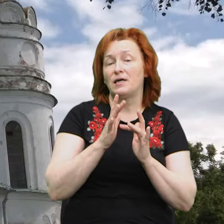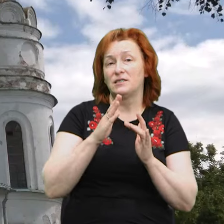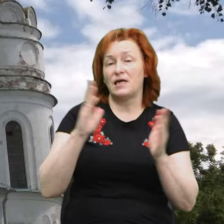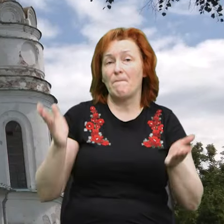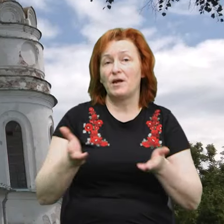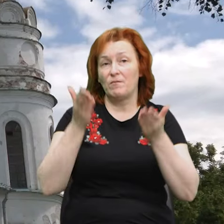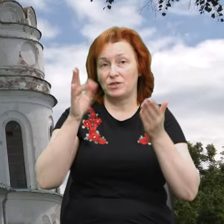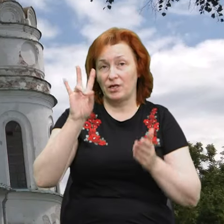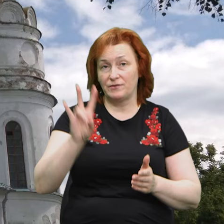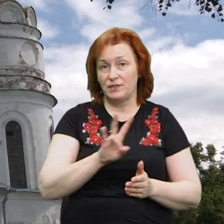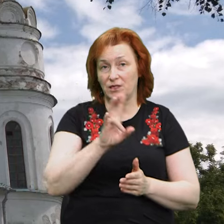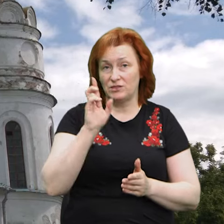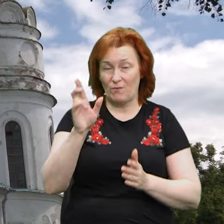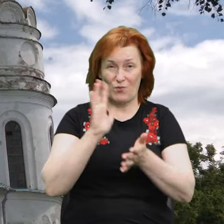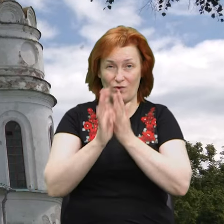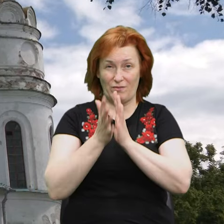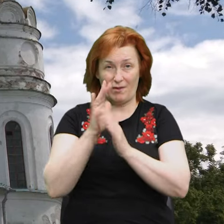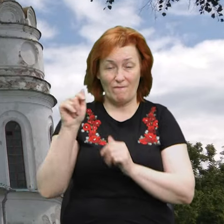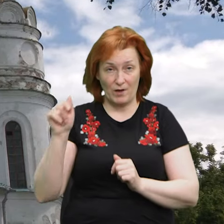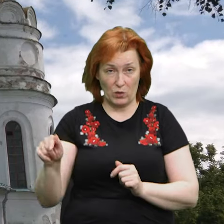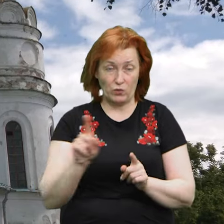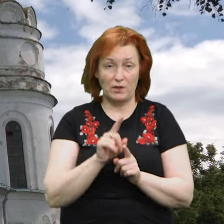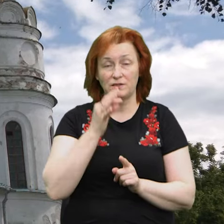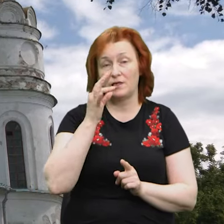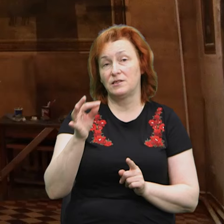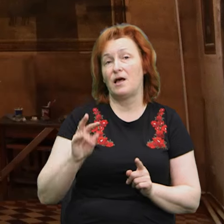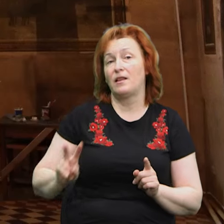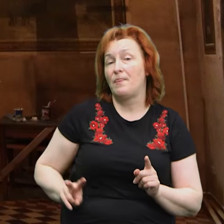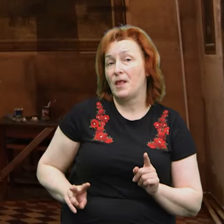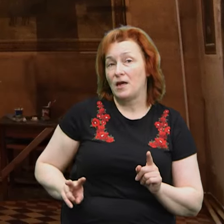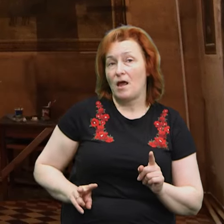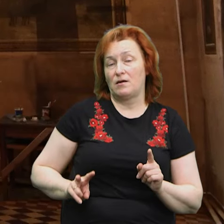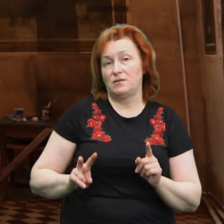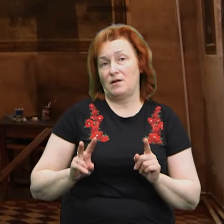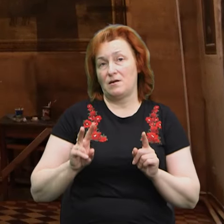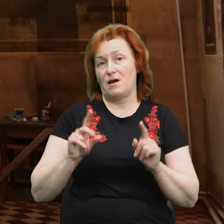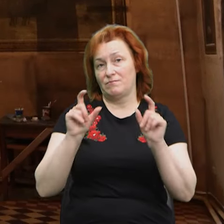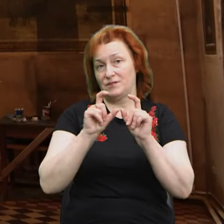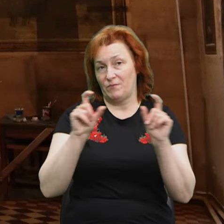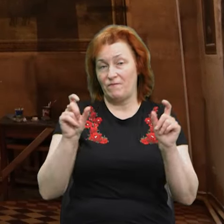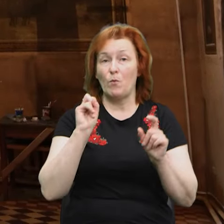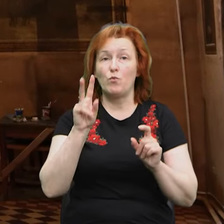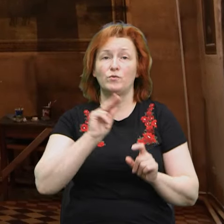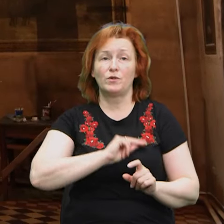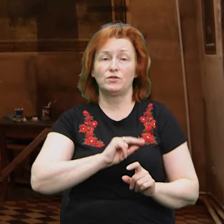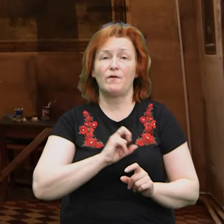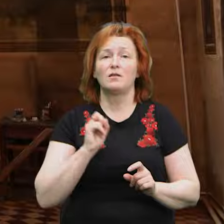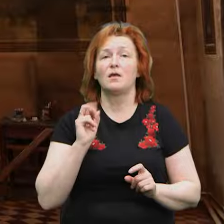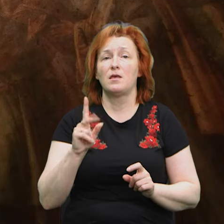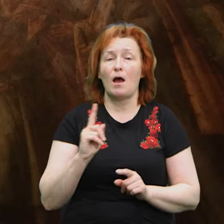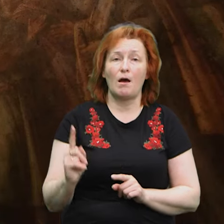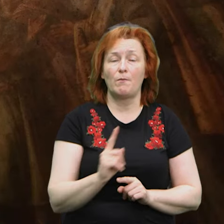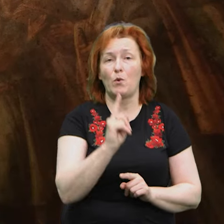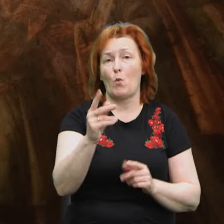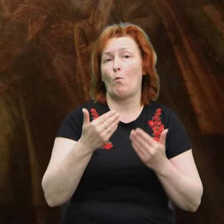повідомила генеральна директорка заповідника Чернігів стародавній Наталія Реброва. Він працюватиме як музей. За словами гендиректорки, це